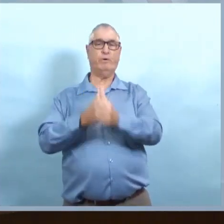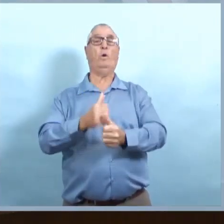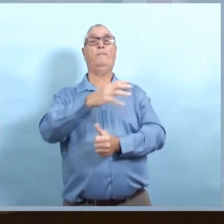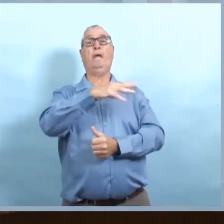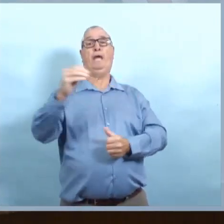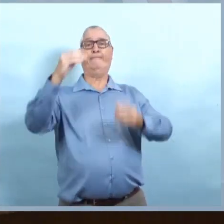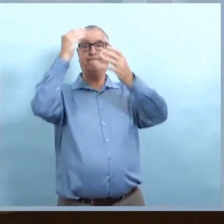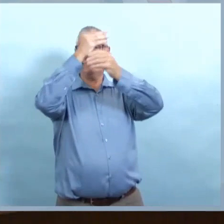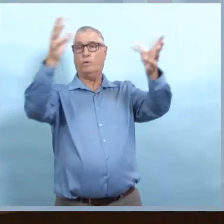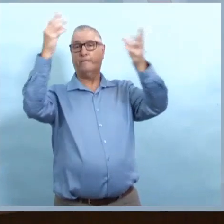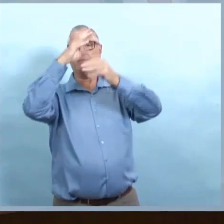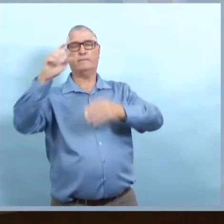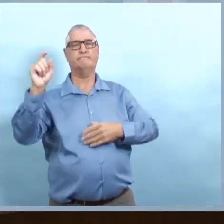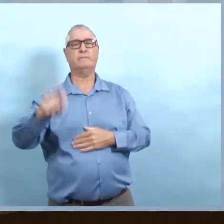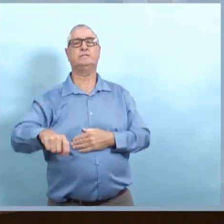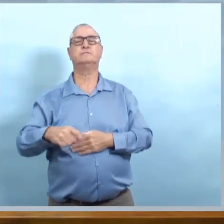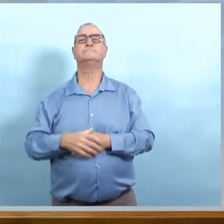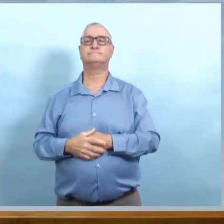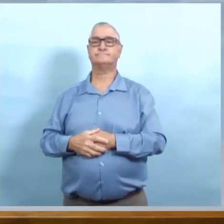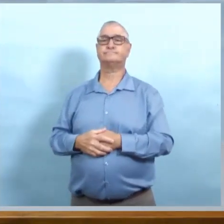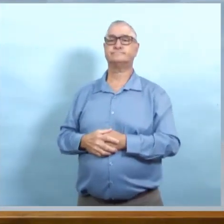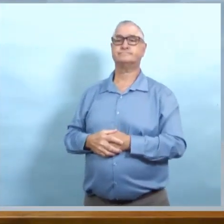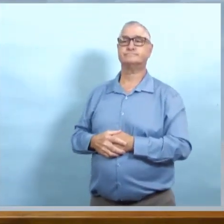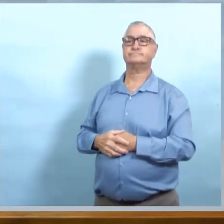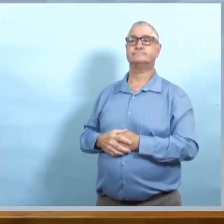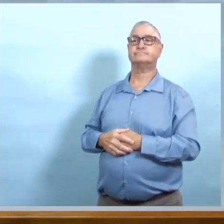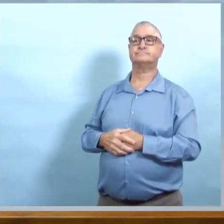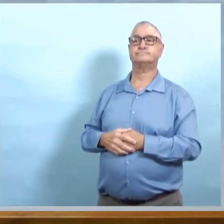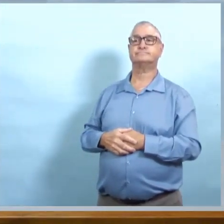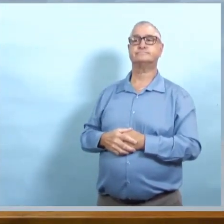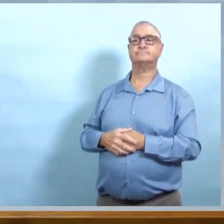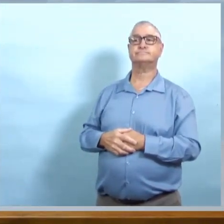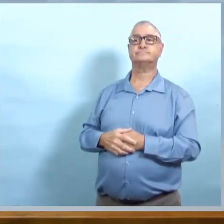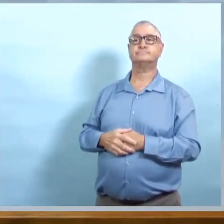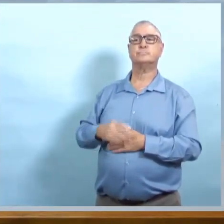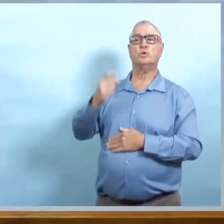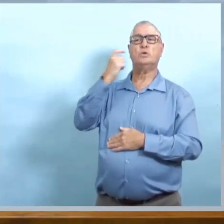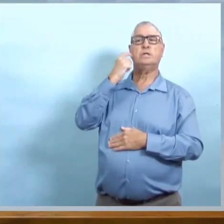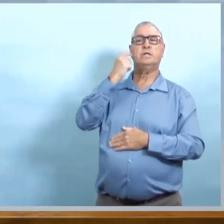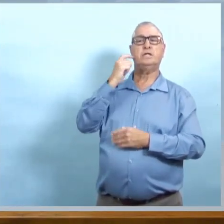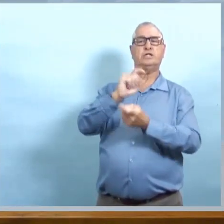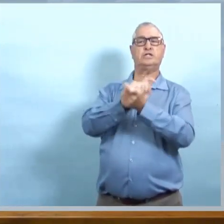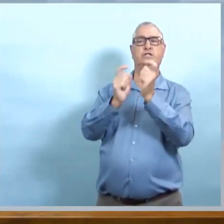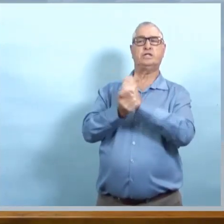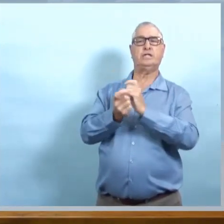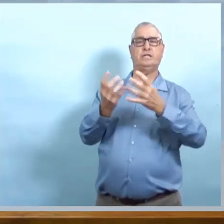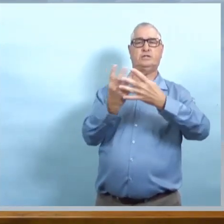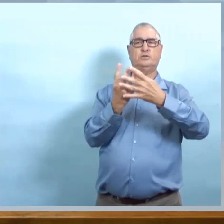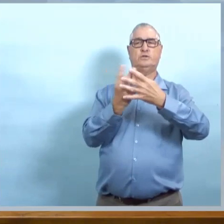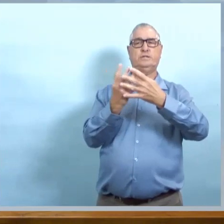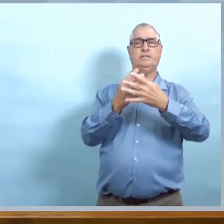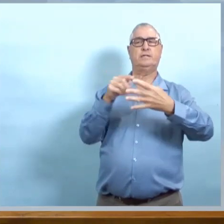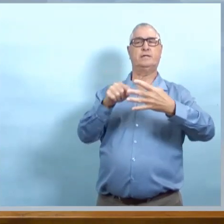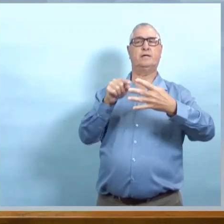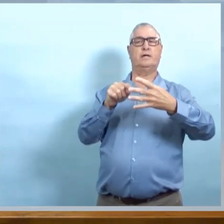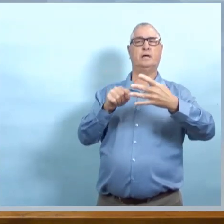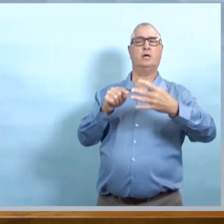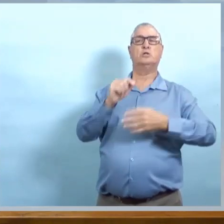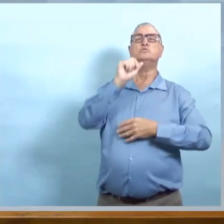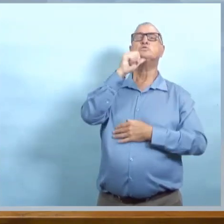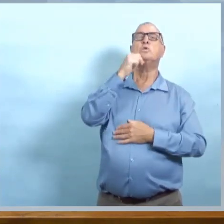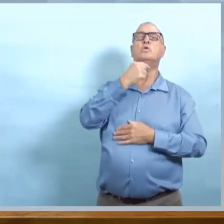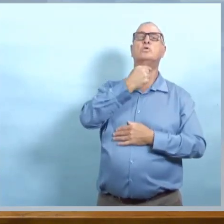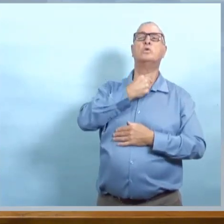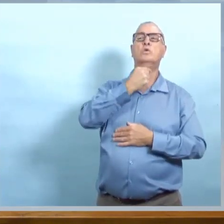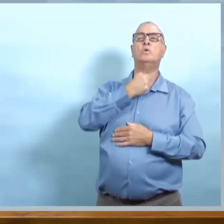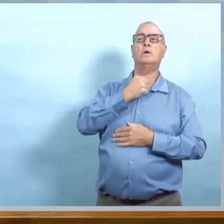mais nous essayons vraiment de protéger la santé des Manitobains et nous devons donc prendre ces décisions éclairées